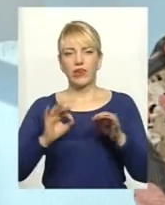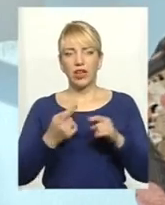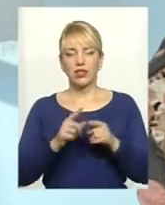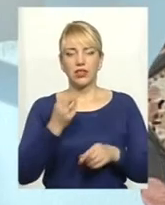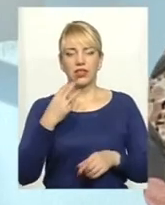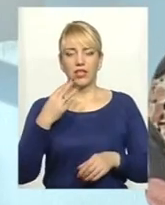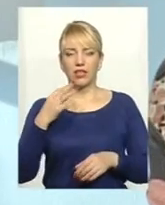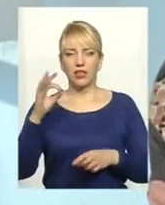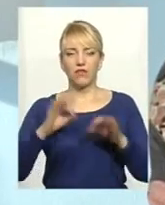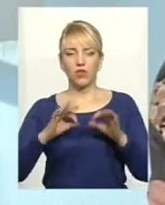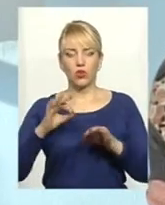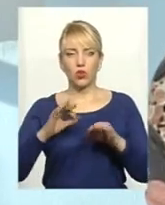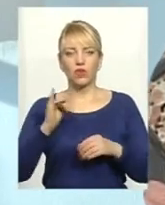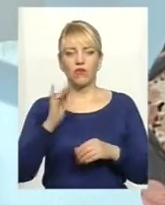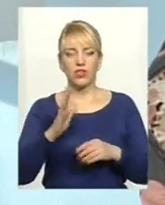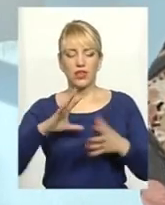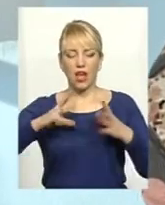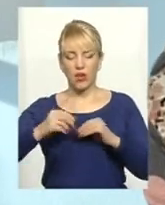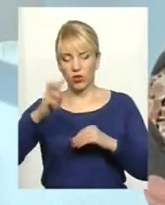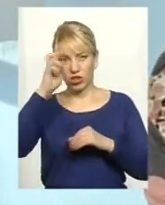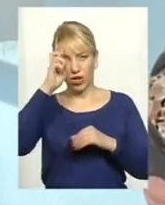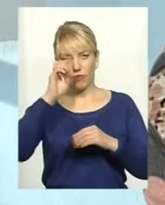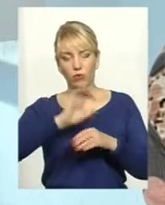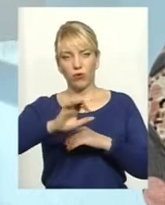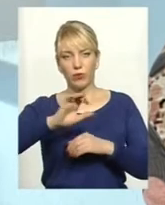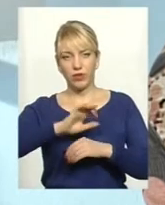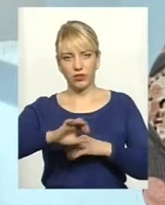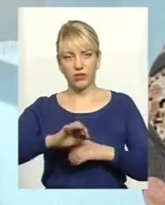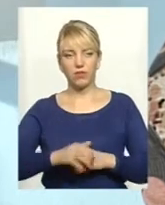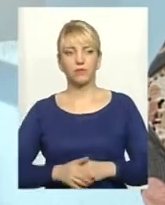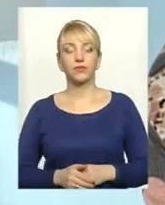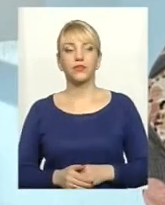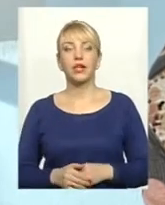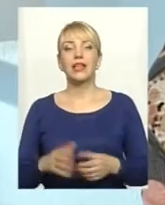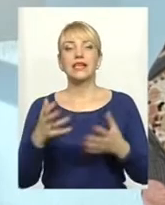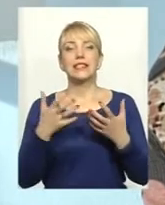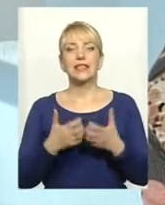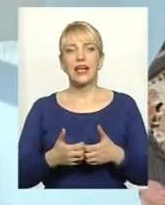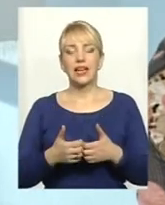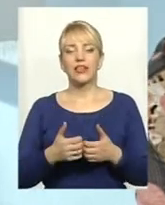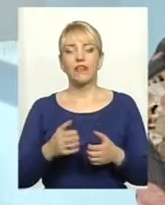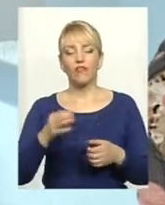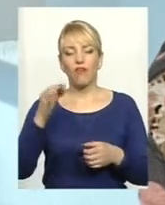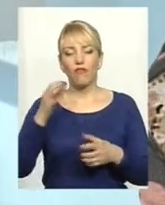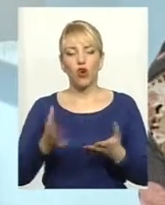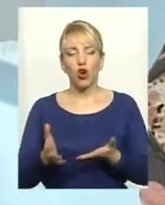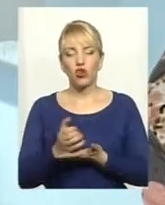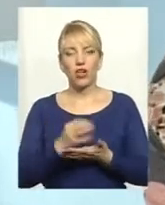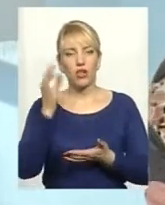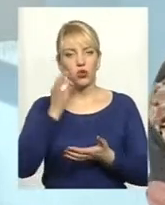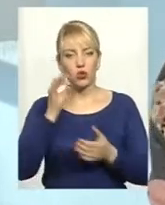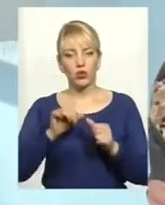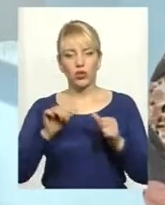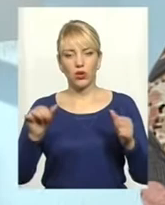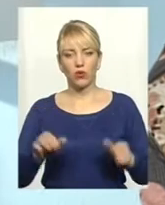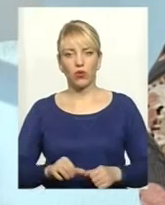% у загальнодержавному виробництві. Середнє ворожайне солодких коренів зараз становить десь